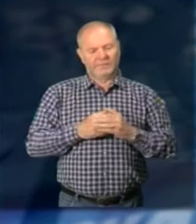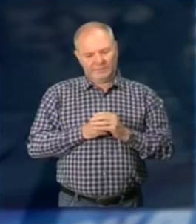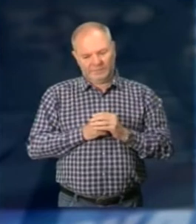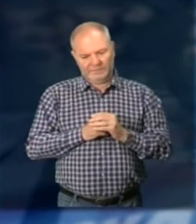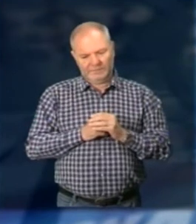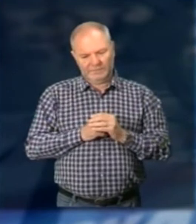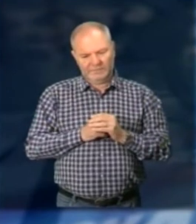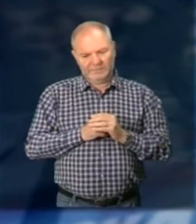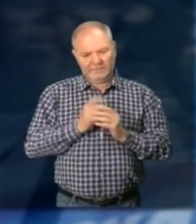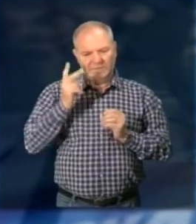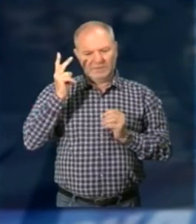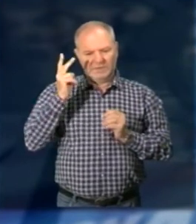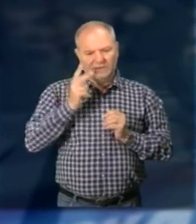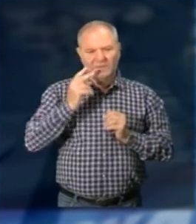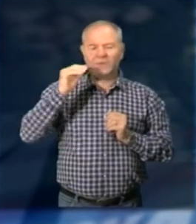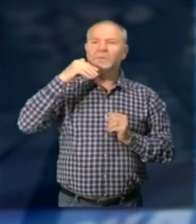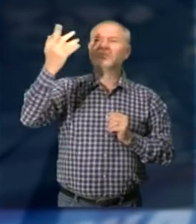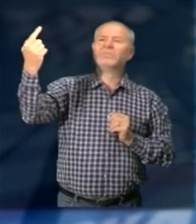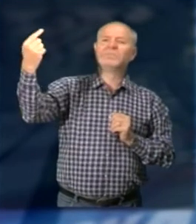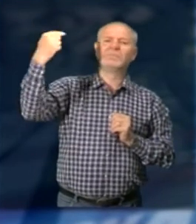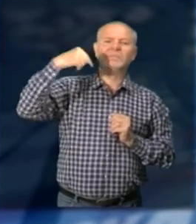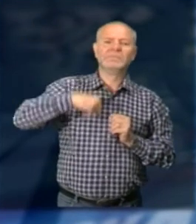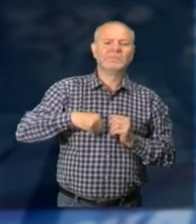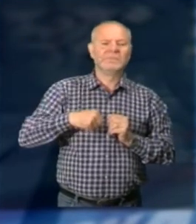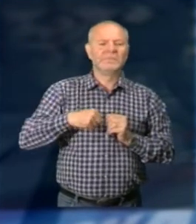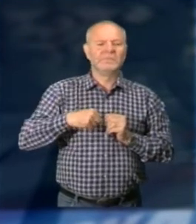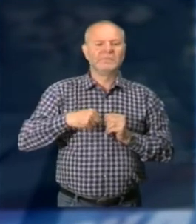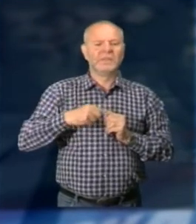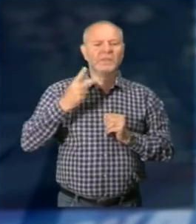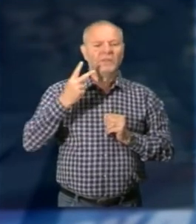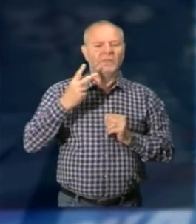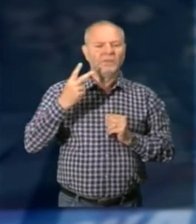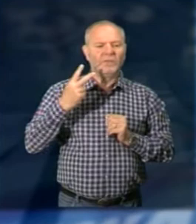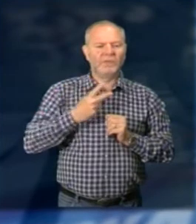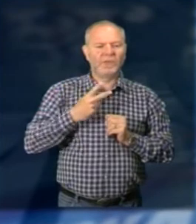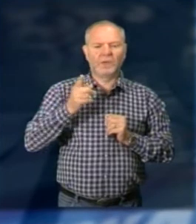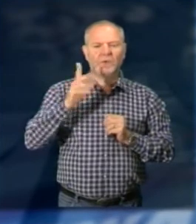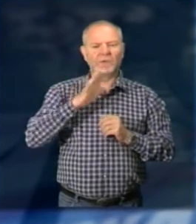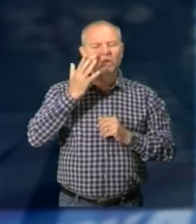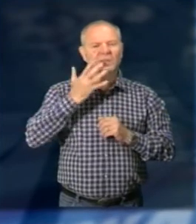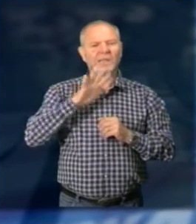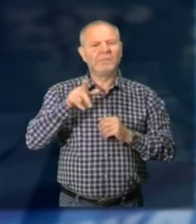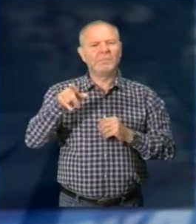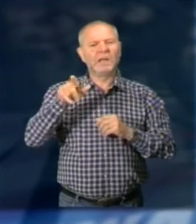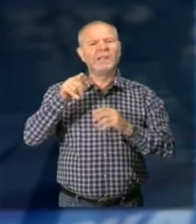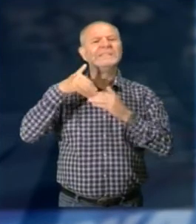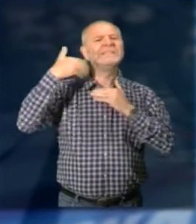confondere il significato di invasore straniero Arrivando addirittura ad attribuirlo a un altro essere umano per la sola colpa di essere straniero e di trovarsi nel